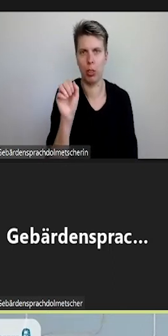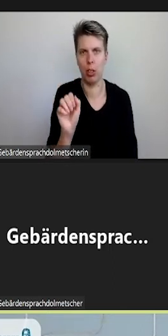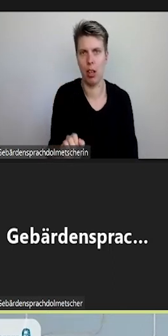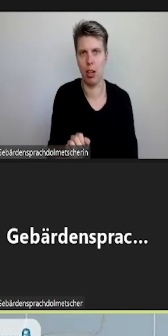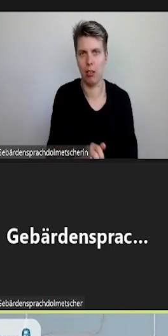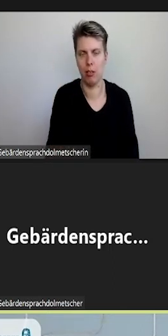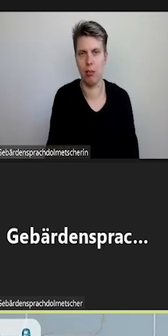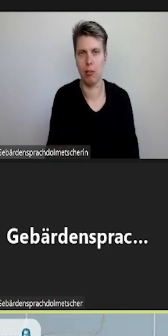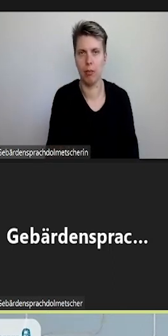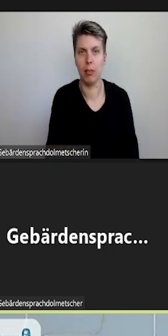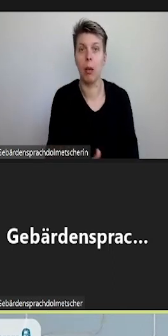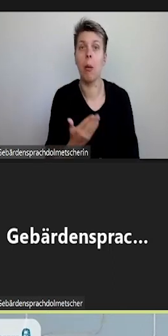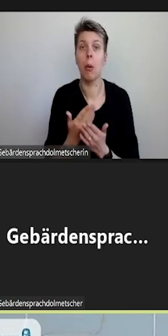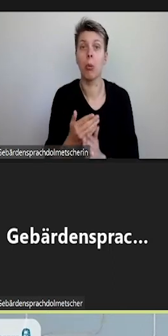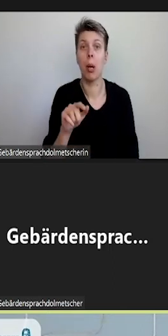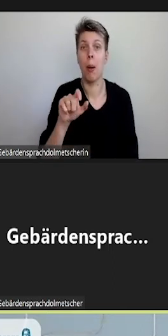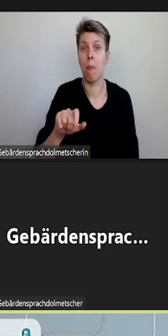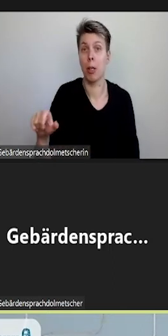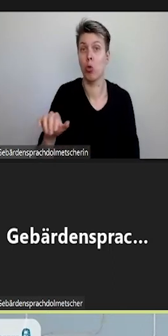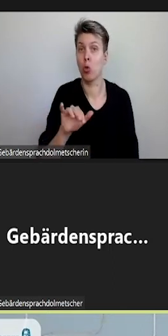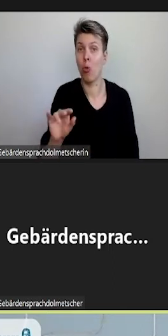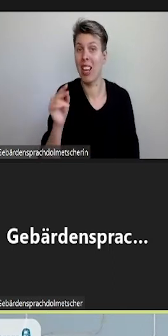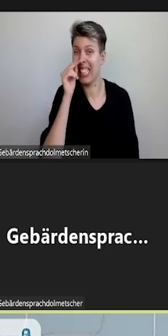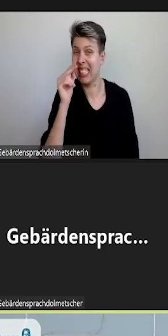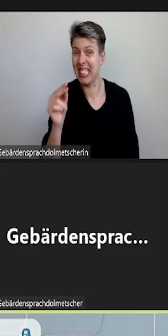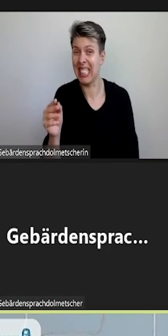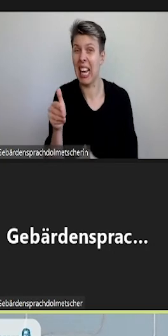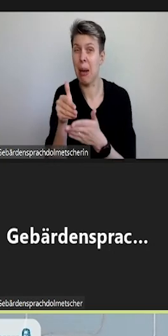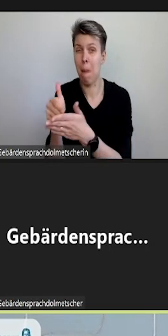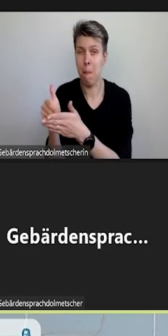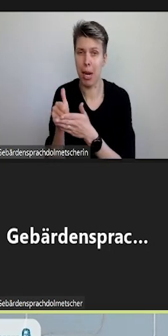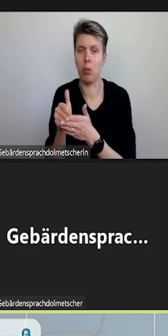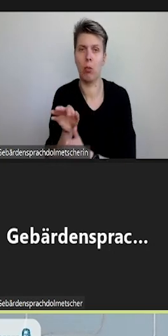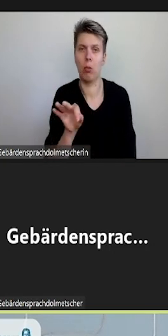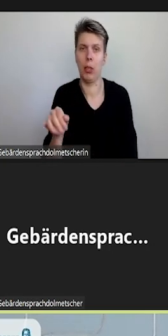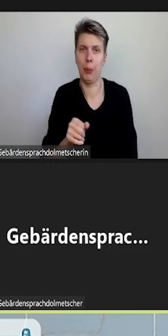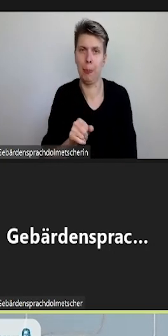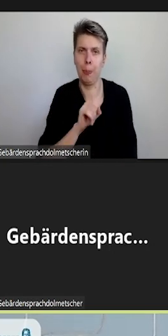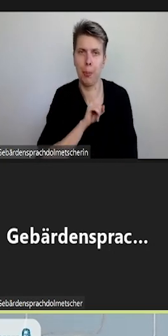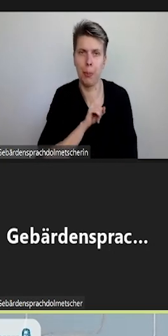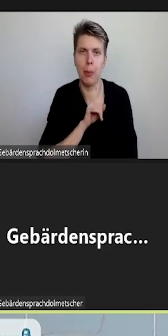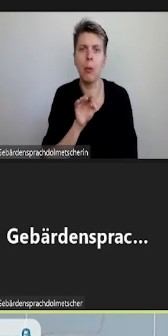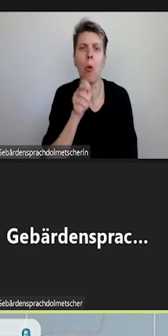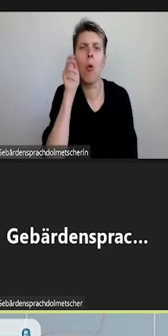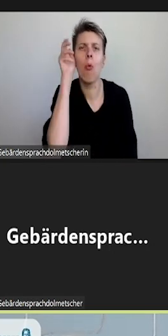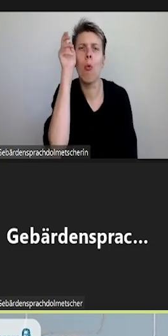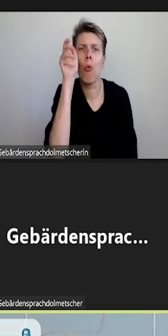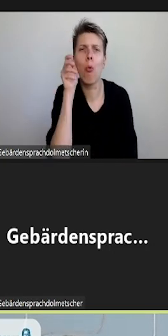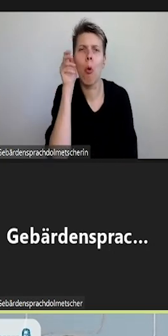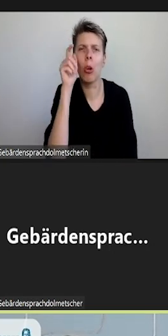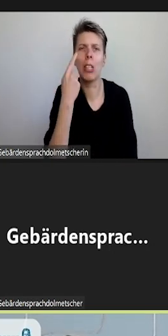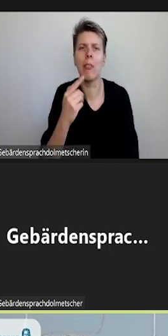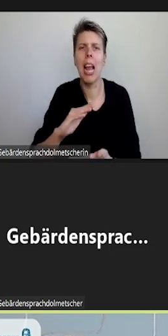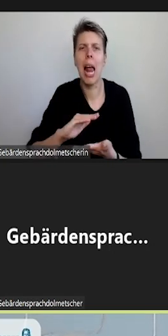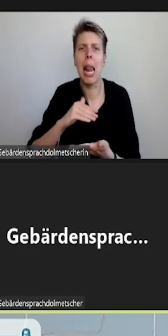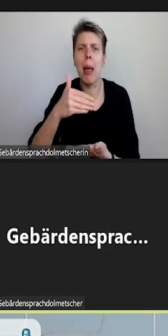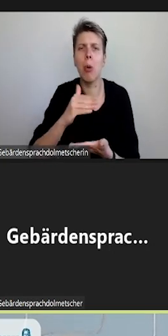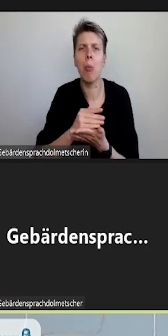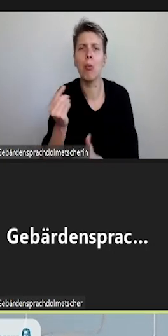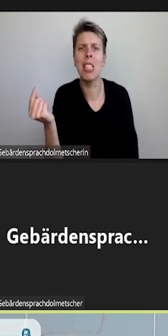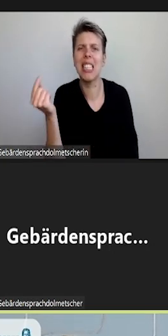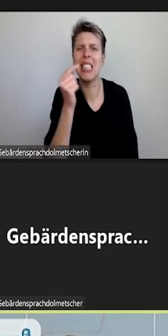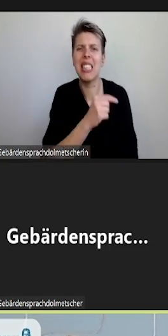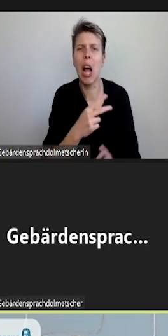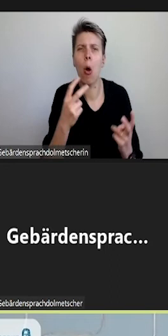Das hilft vor allem Menschen, bei denen das Sehen beeinträchtigt ist. Aber wenn Sie sich vorstellen, dass Sie vielleicht am Laptop draußen sitzen und